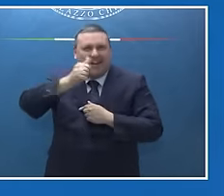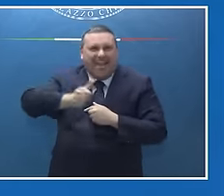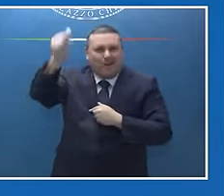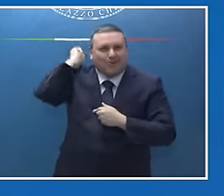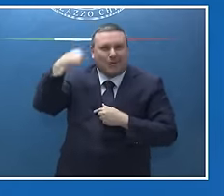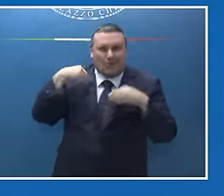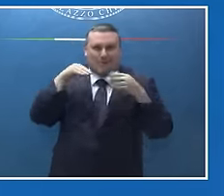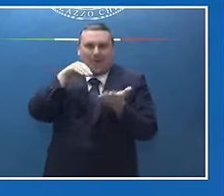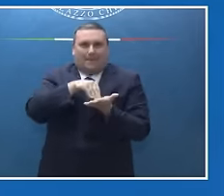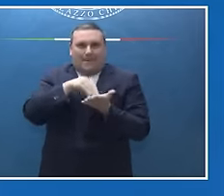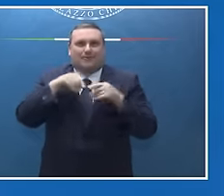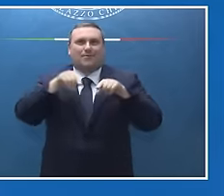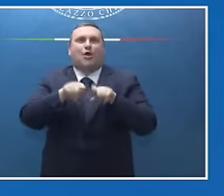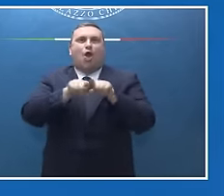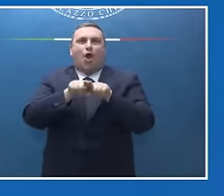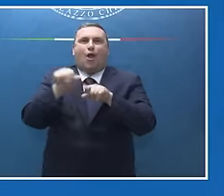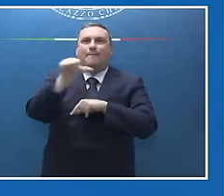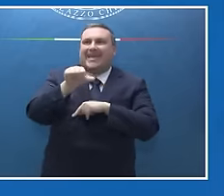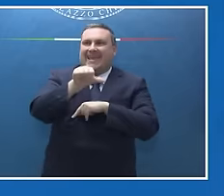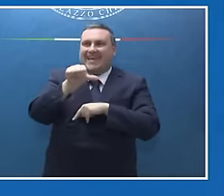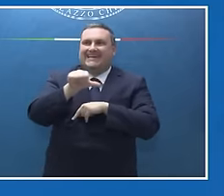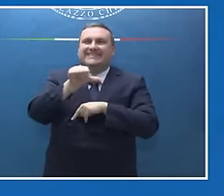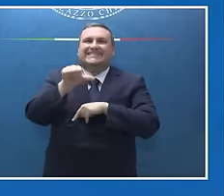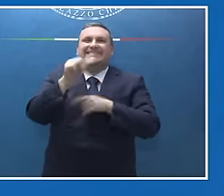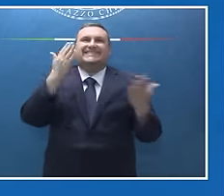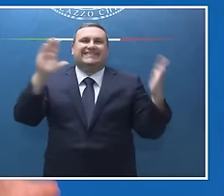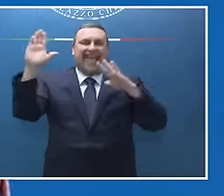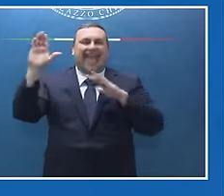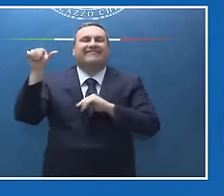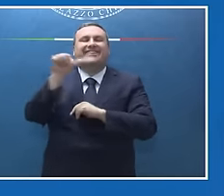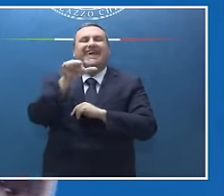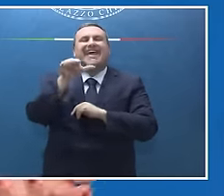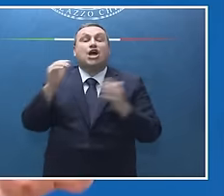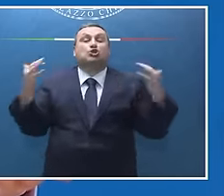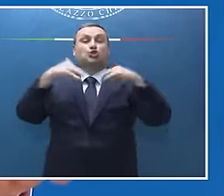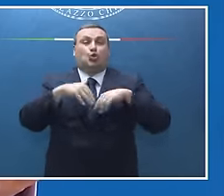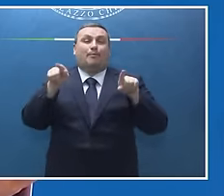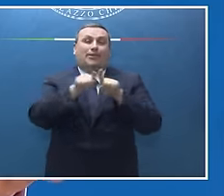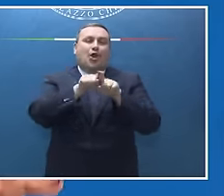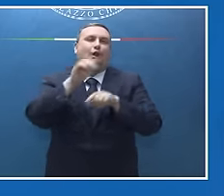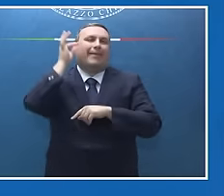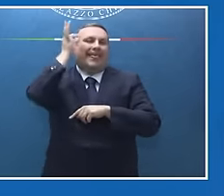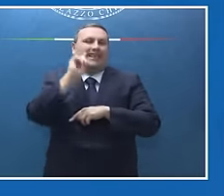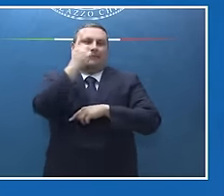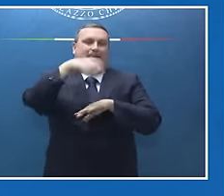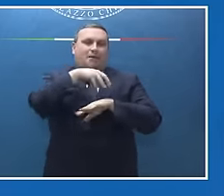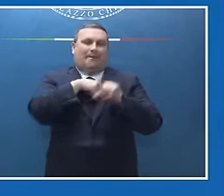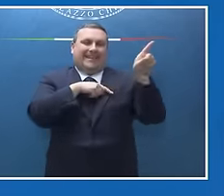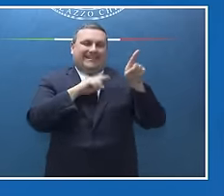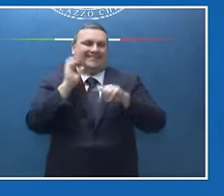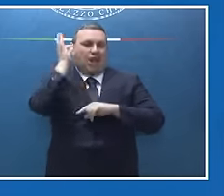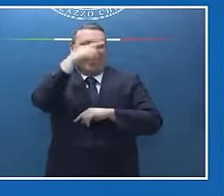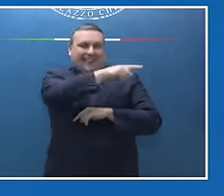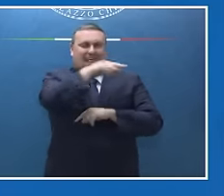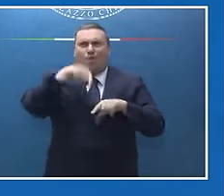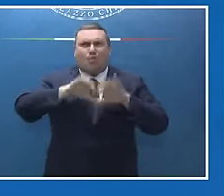ho partecipato anche al Safety Summit organizzato dal mio amico Rishi Sunak. E quindi c'è tutto il mondo che si interroga su questa materia. E chiaramente